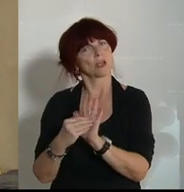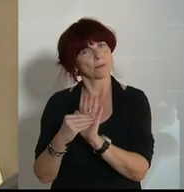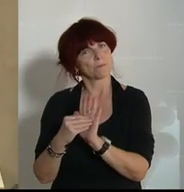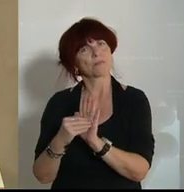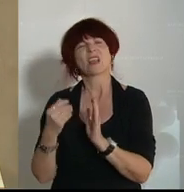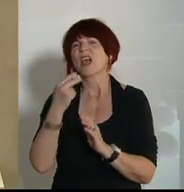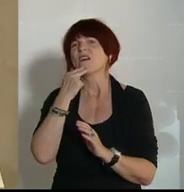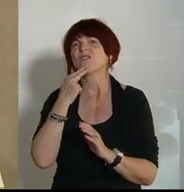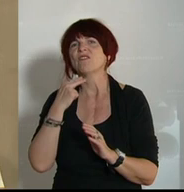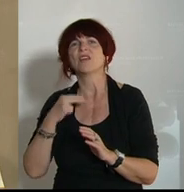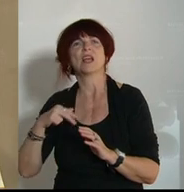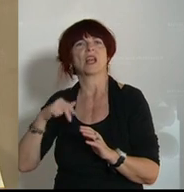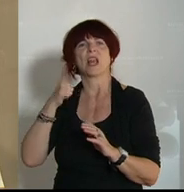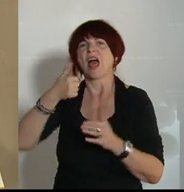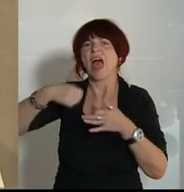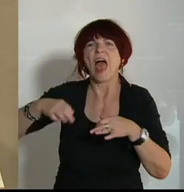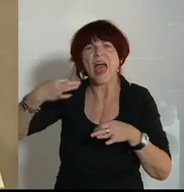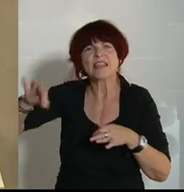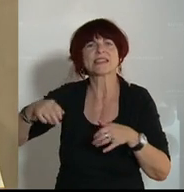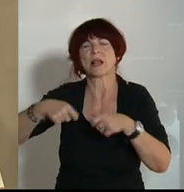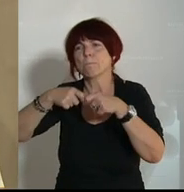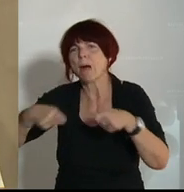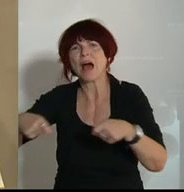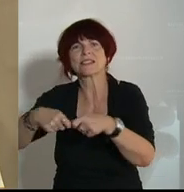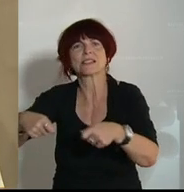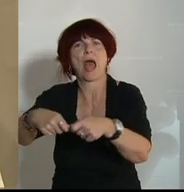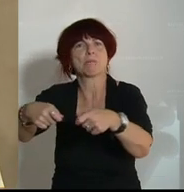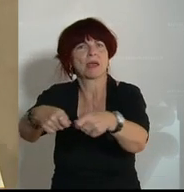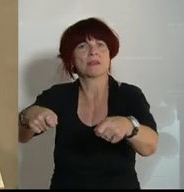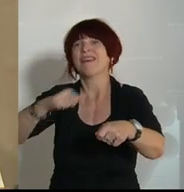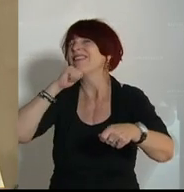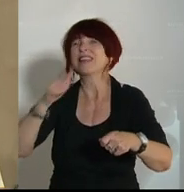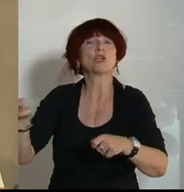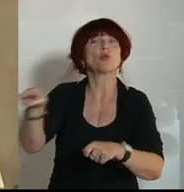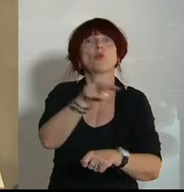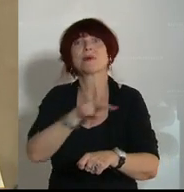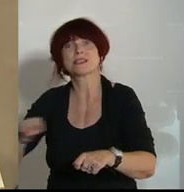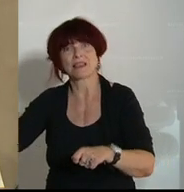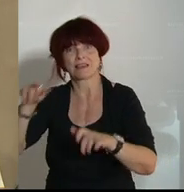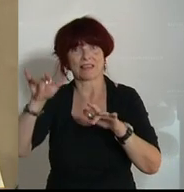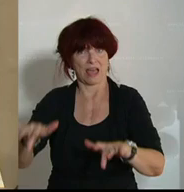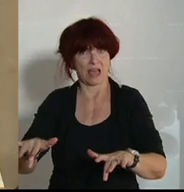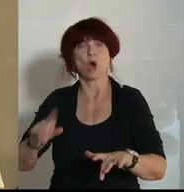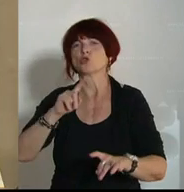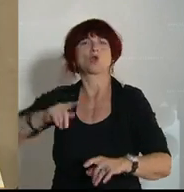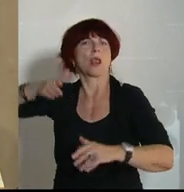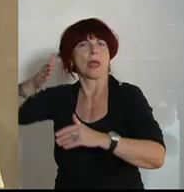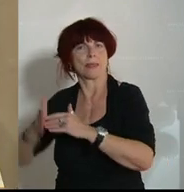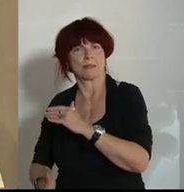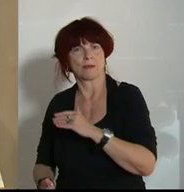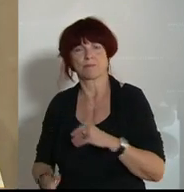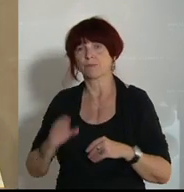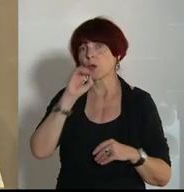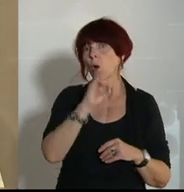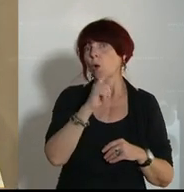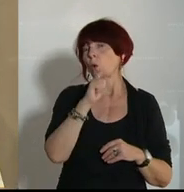unübersichtlichen Teppich an Einzelmaßnahmen und Almosen beenden. Ich habe mir jetzt ihre OTSen